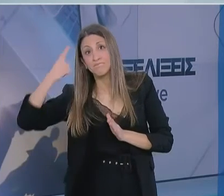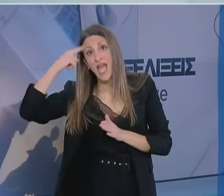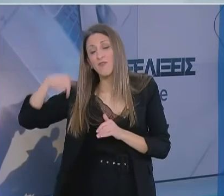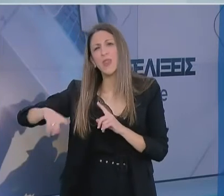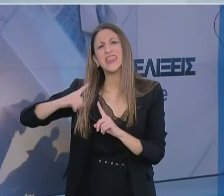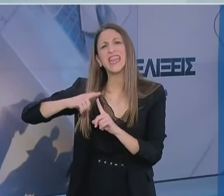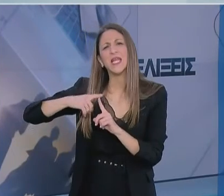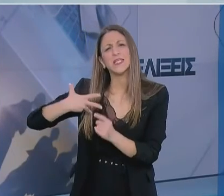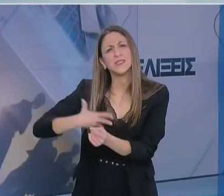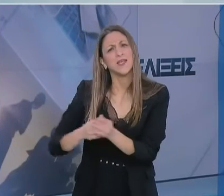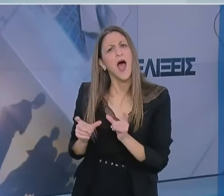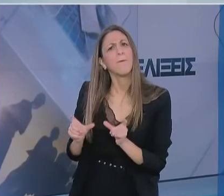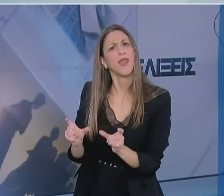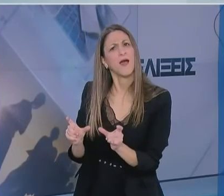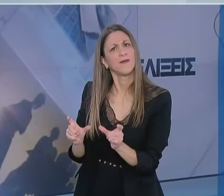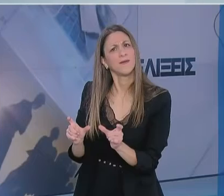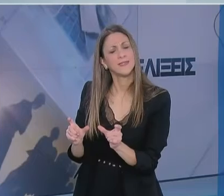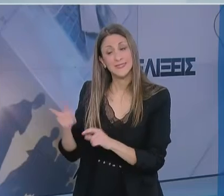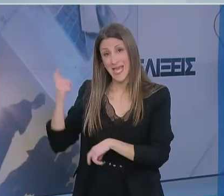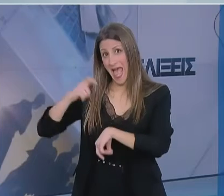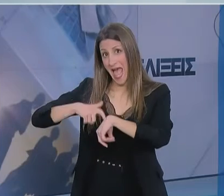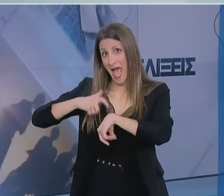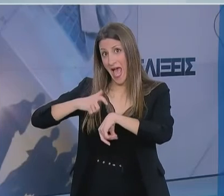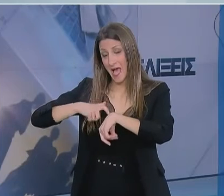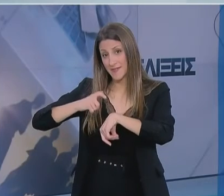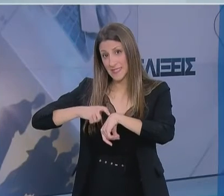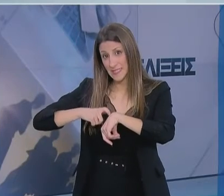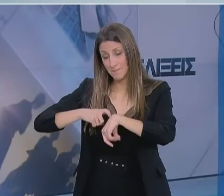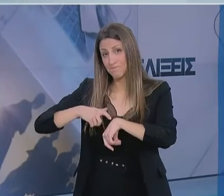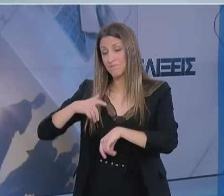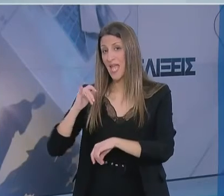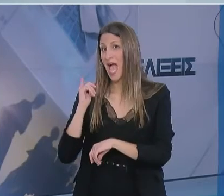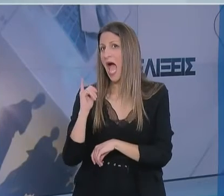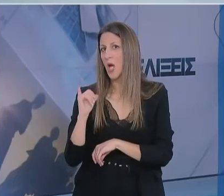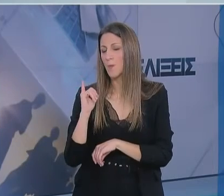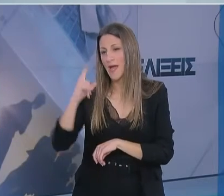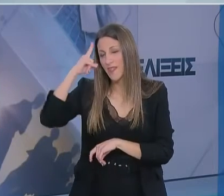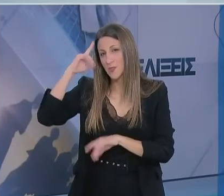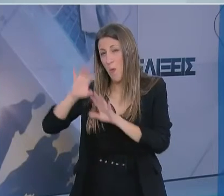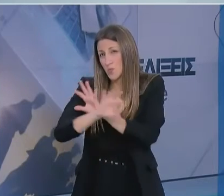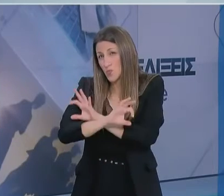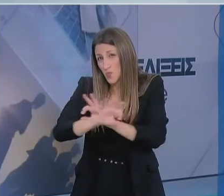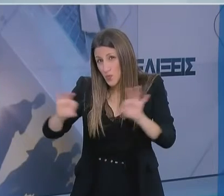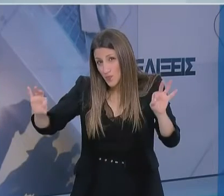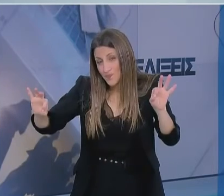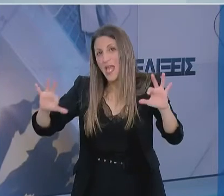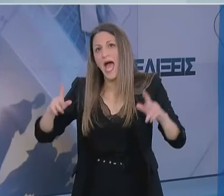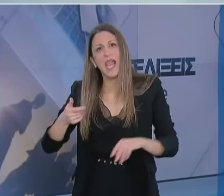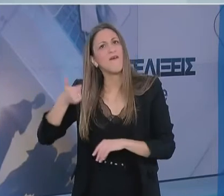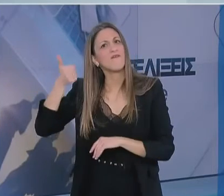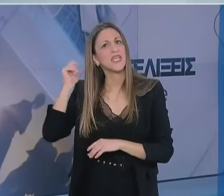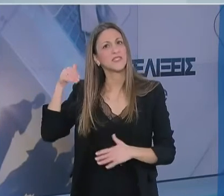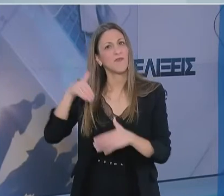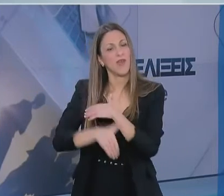για τα οποία σας μίλησα. Δεν έχουν ακόμα επικυρωθεί όσον αφορά την αξιοπιστία τους παρόλα αυτά χθες το βράδυ